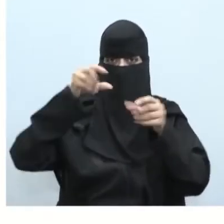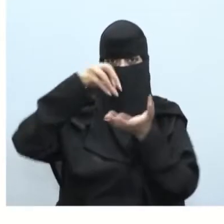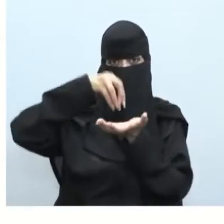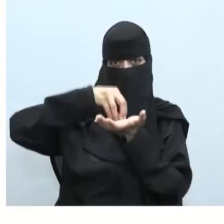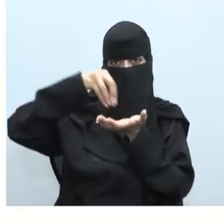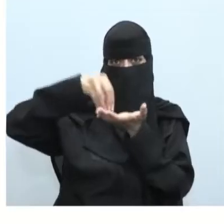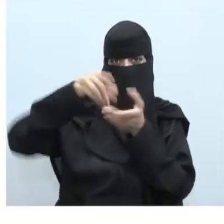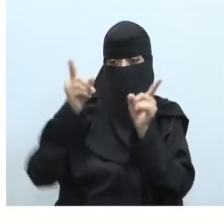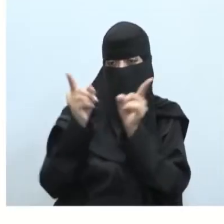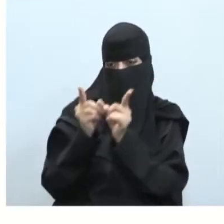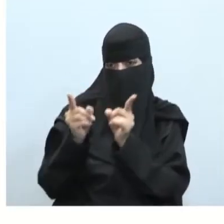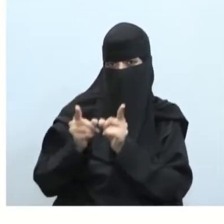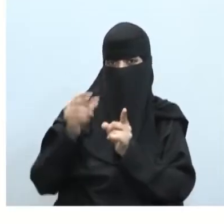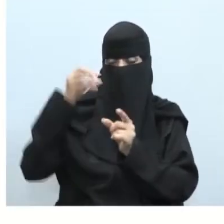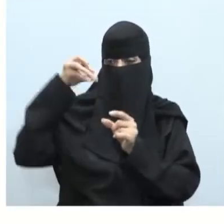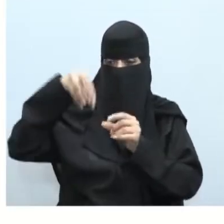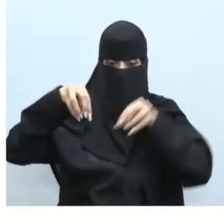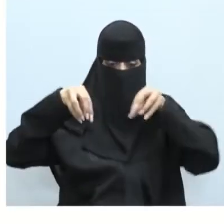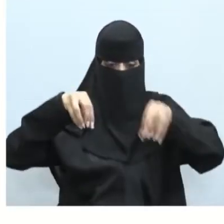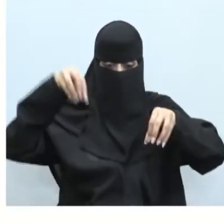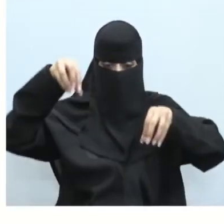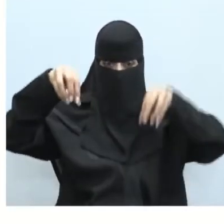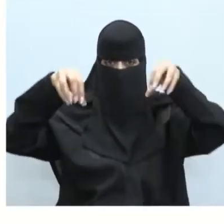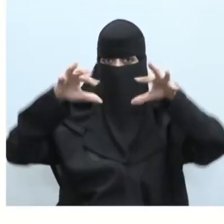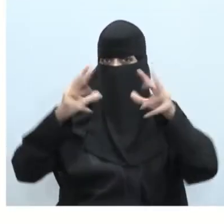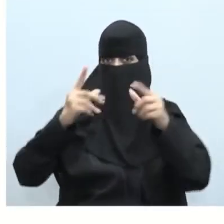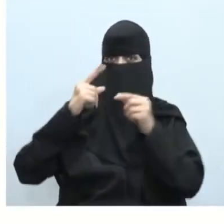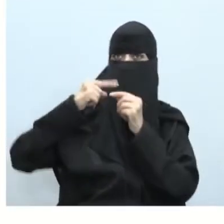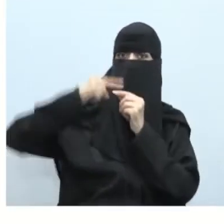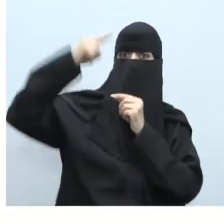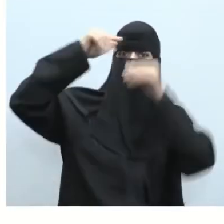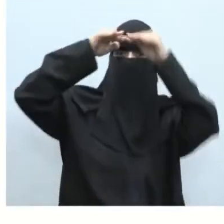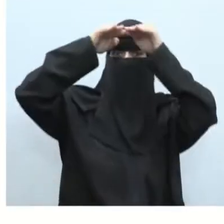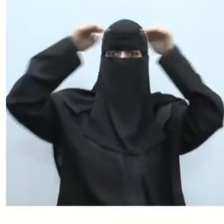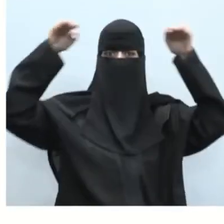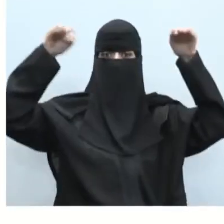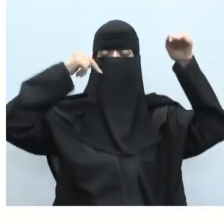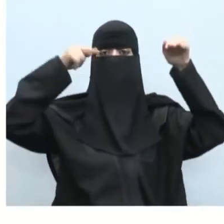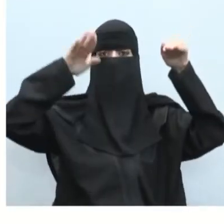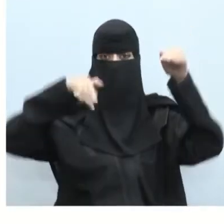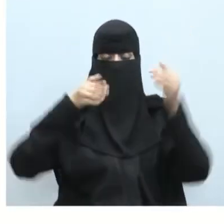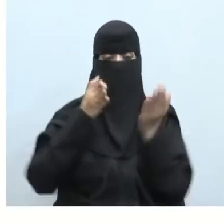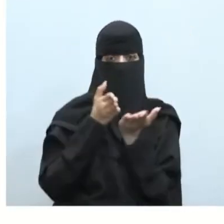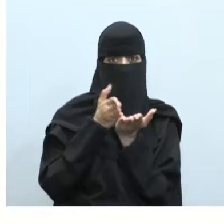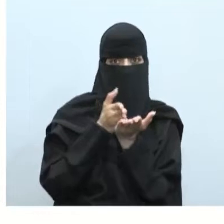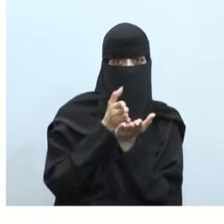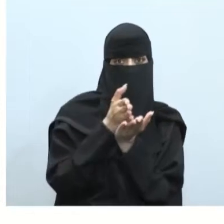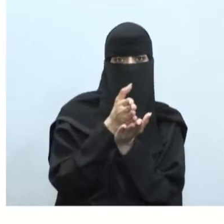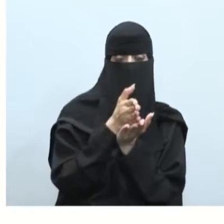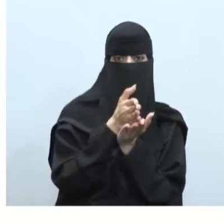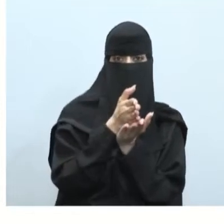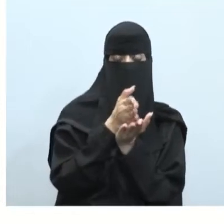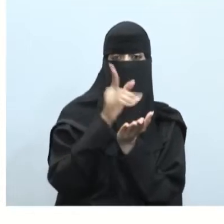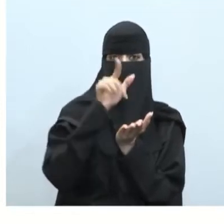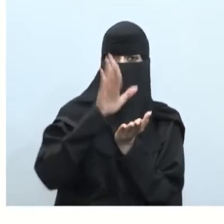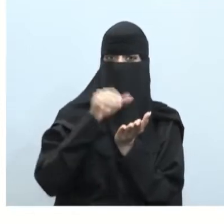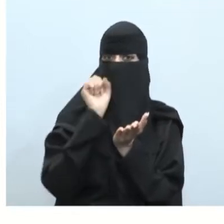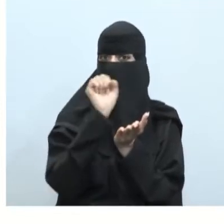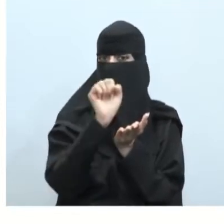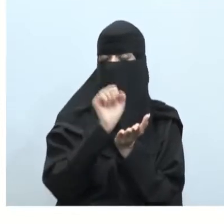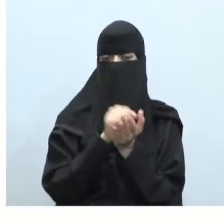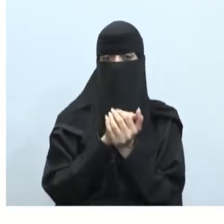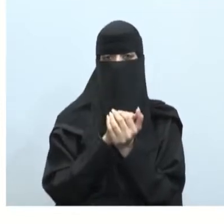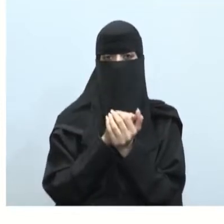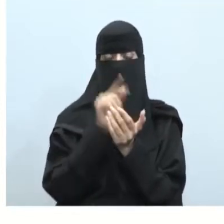موقع ومحدد في السماء وأيضاً مسار لها مخصص